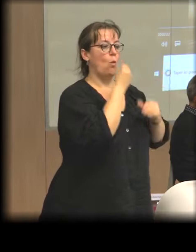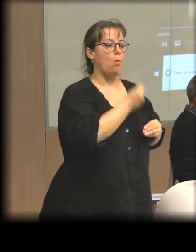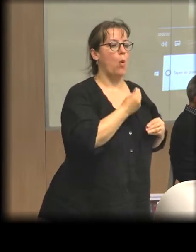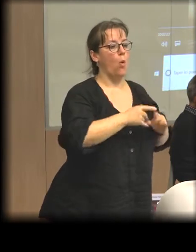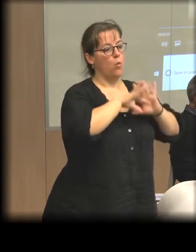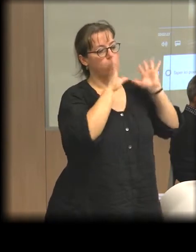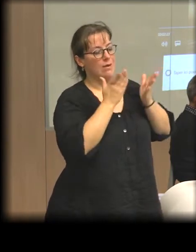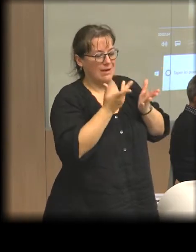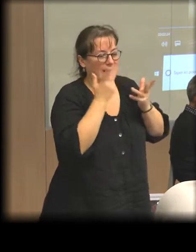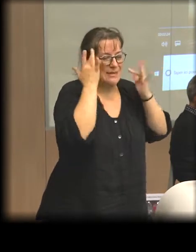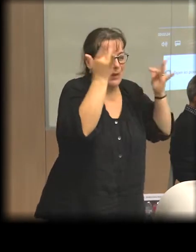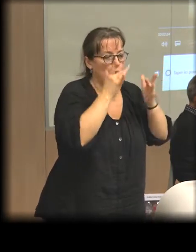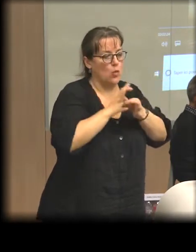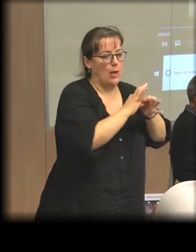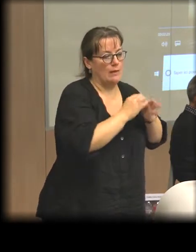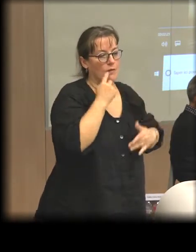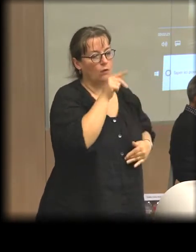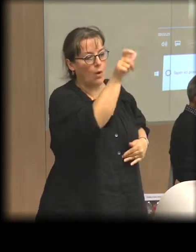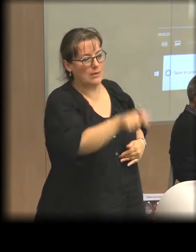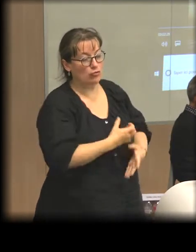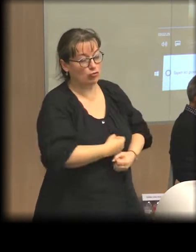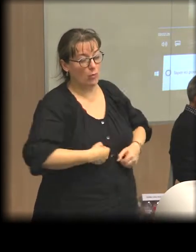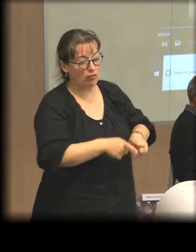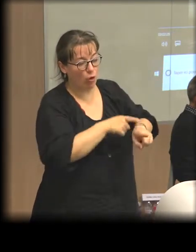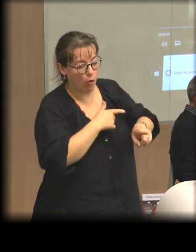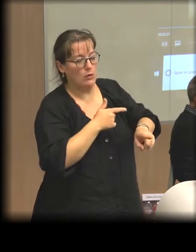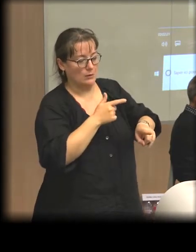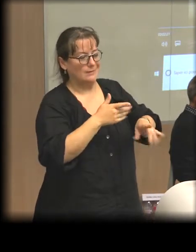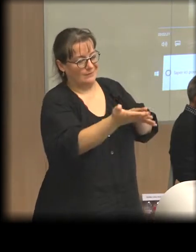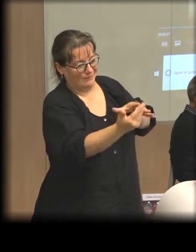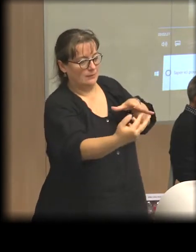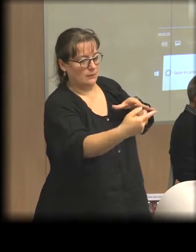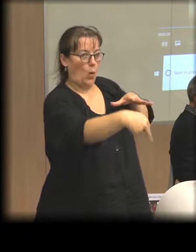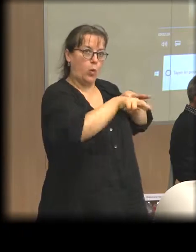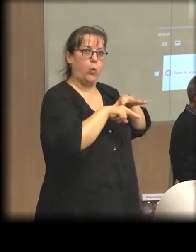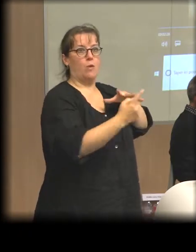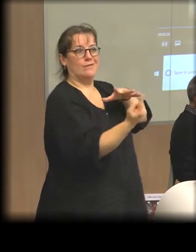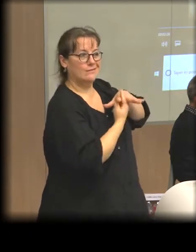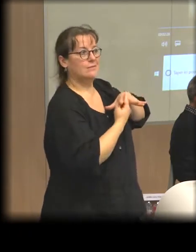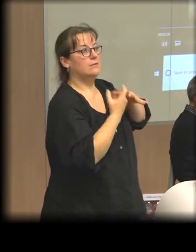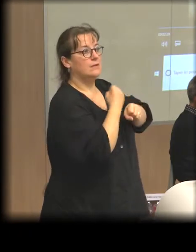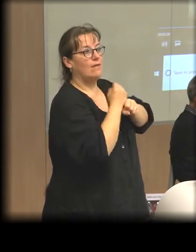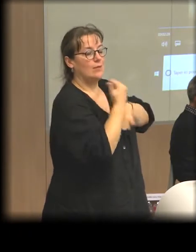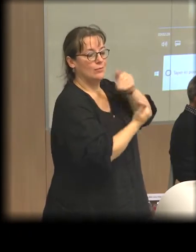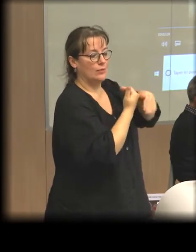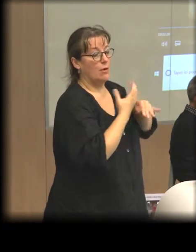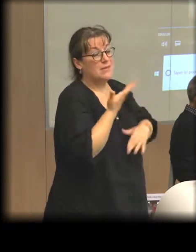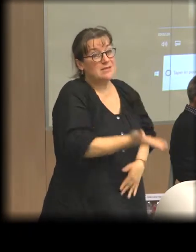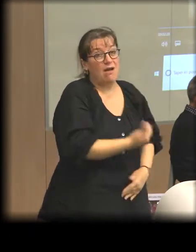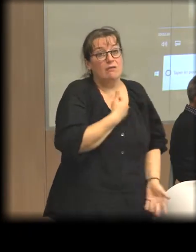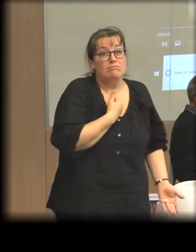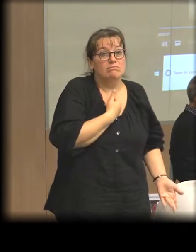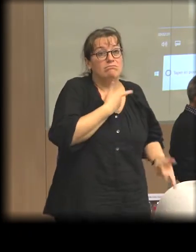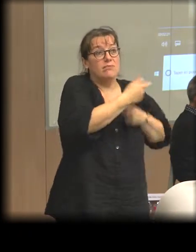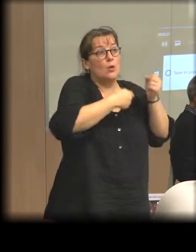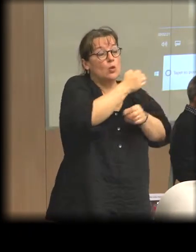expériences coopératives des personnes qui étaient antérieurement au chômage. Donc là on voit que l'on a une vision de l'économie sociale qui est une vision que l